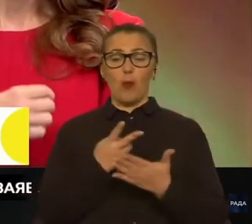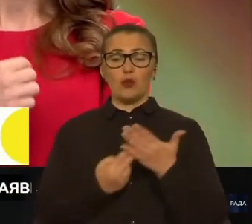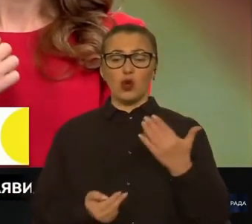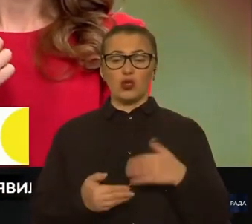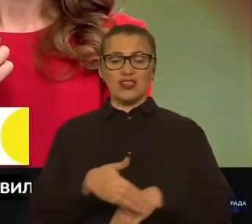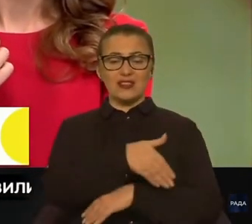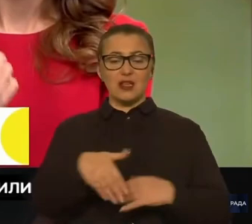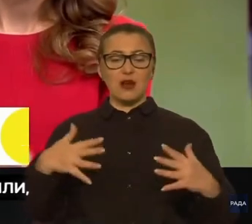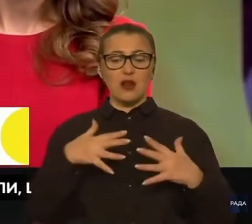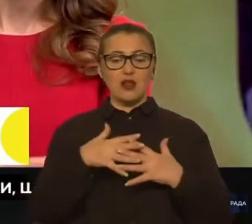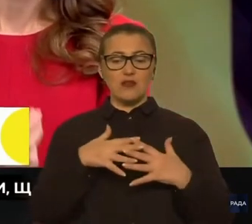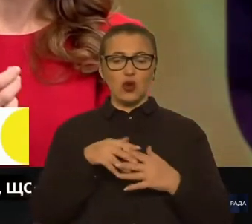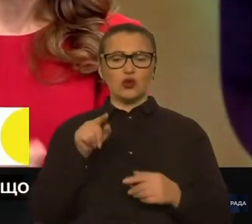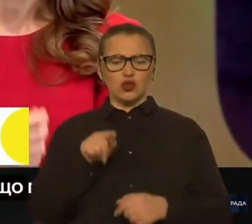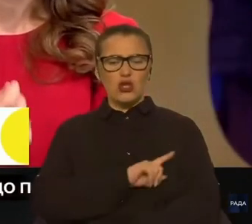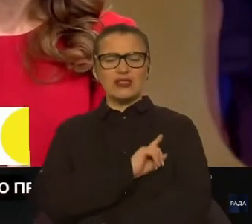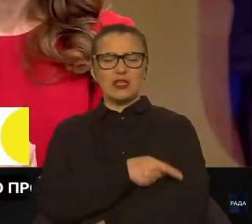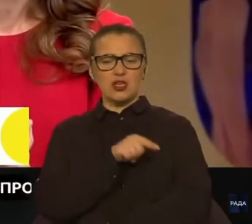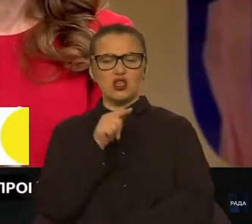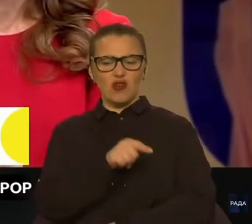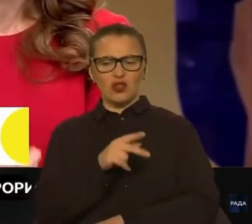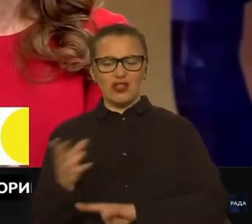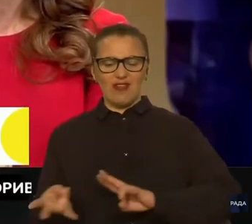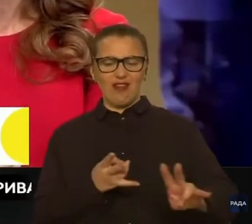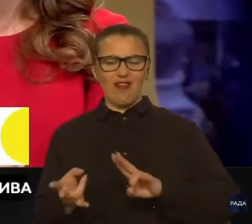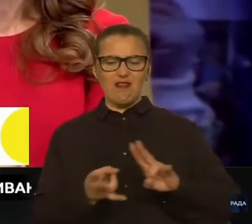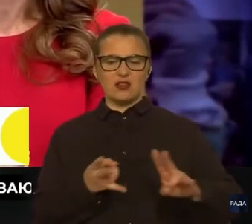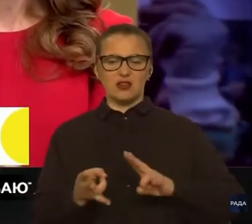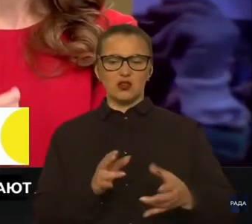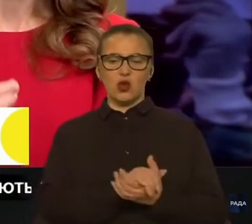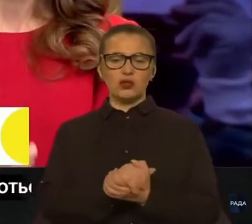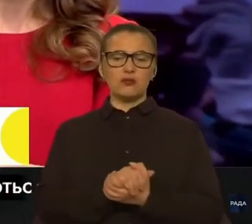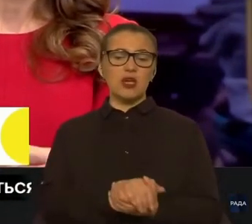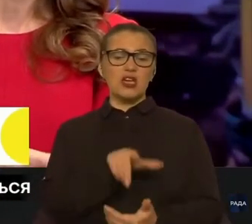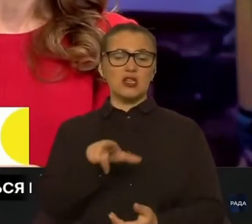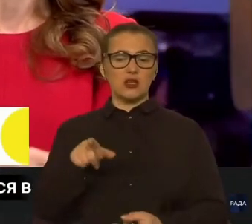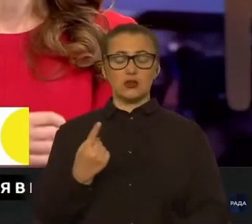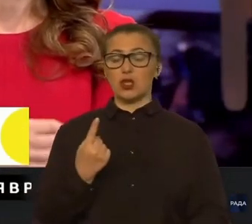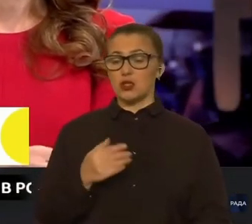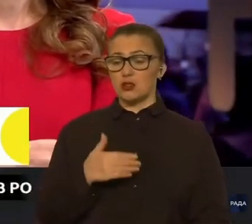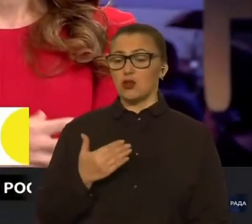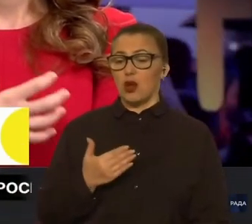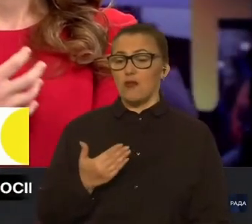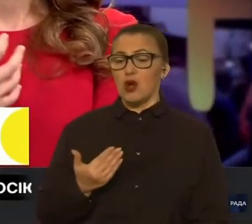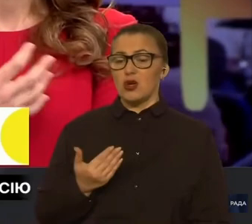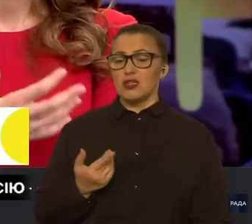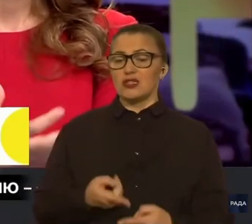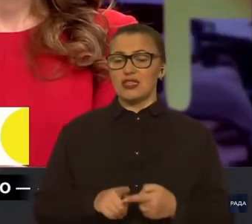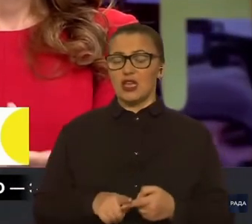фронту, то сильніше вони тероризують мирне населення. З одного боку, це,